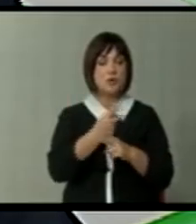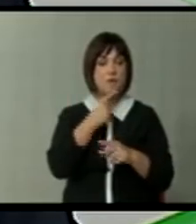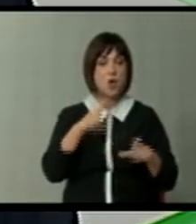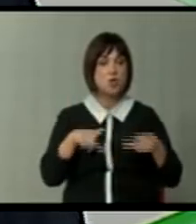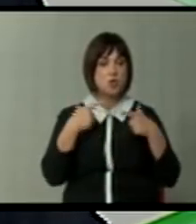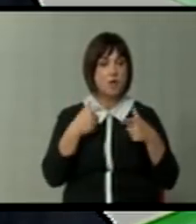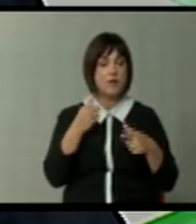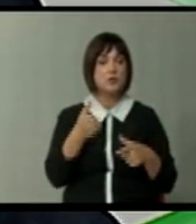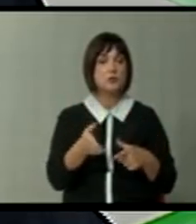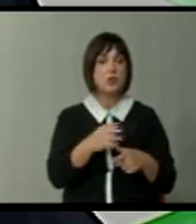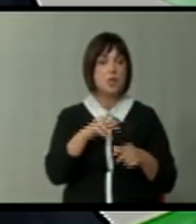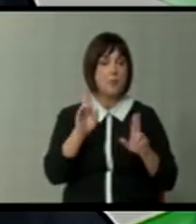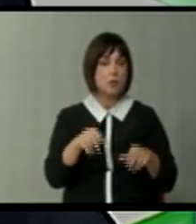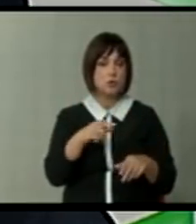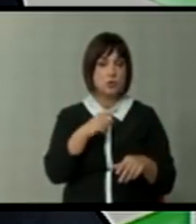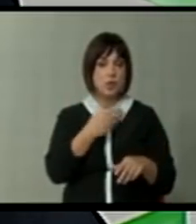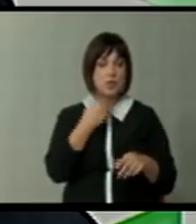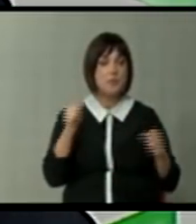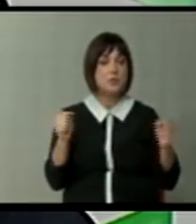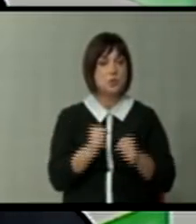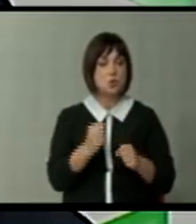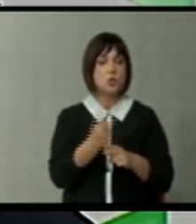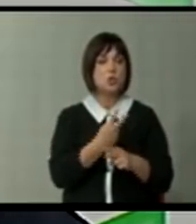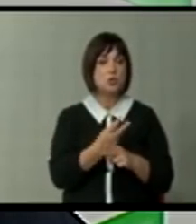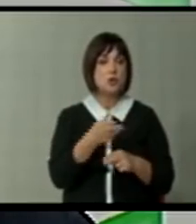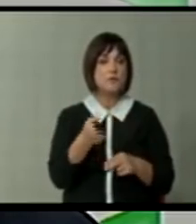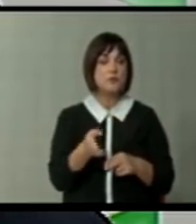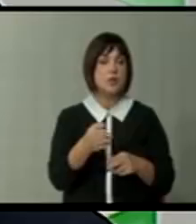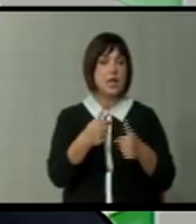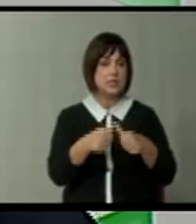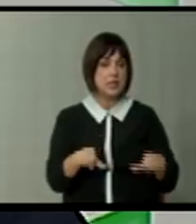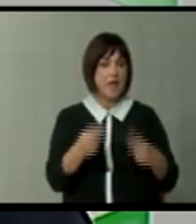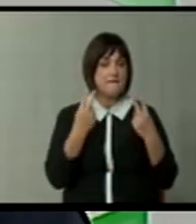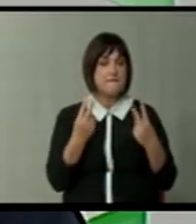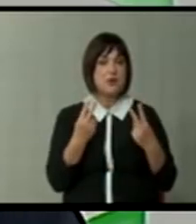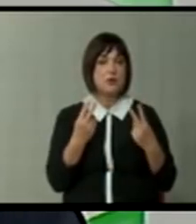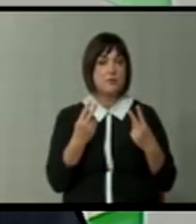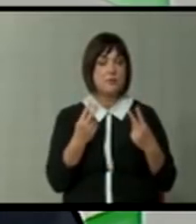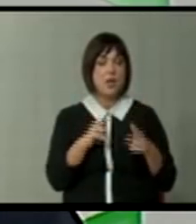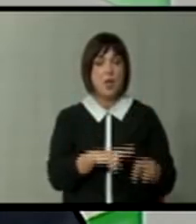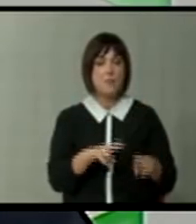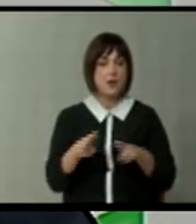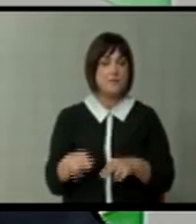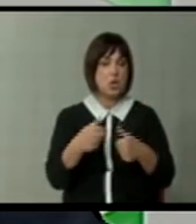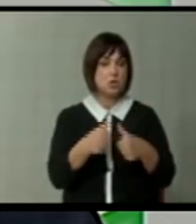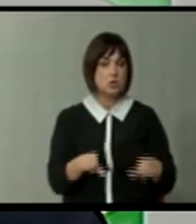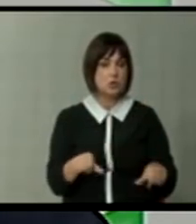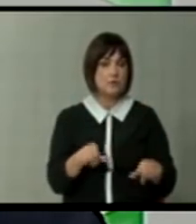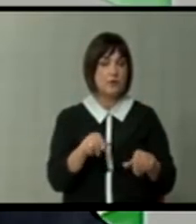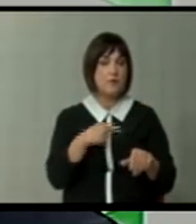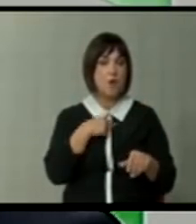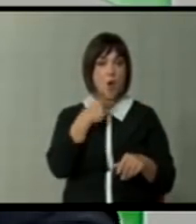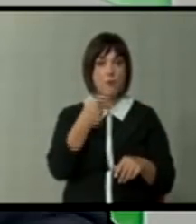Таму затоа не можете да кажете дека не беше сериозна држава со адекватен систем на вредности и со правен систем кој се